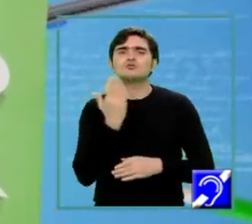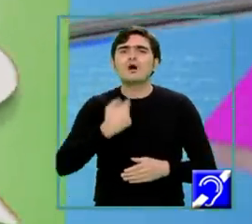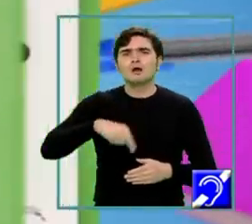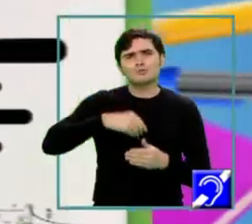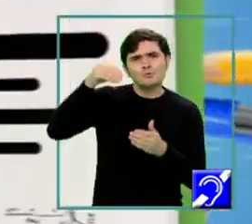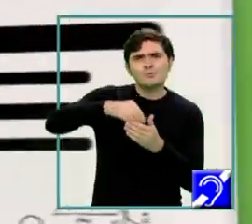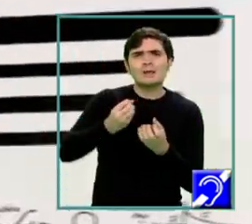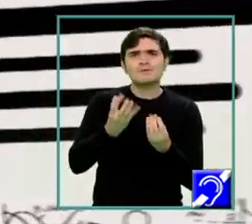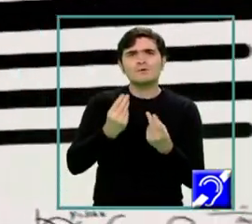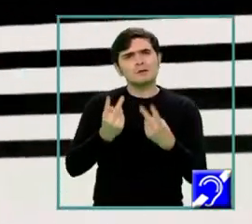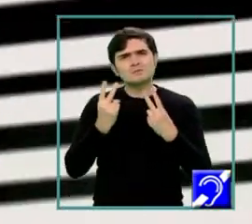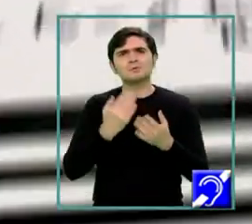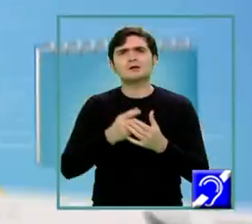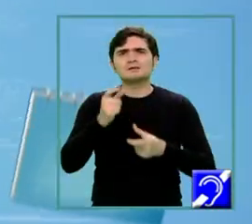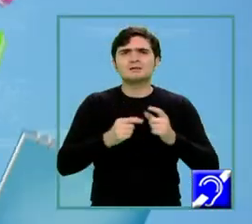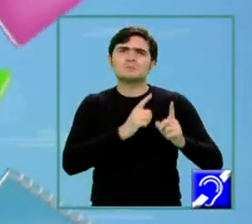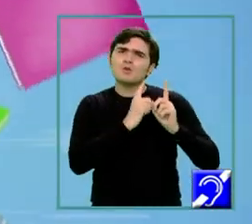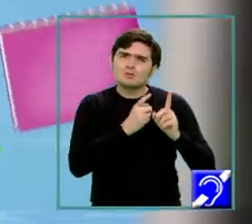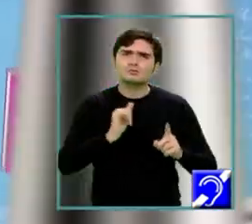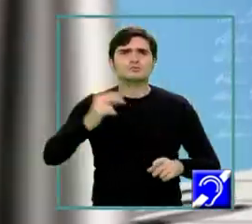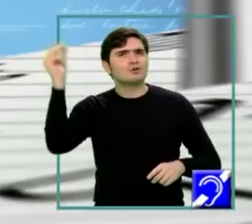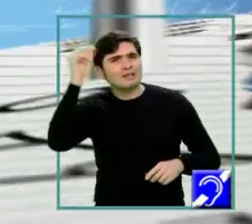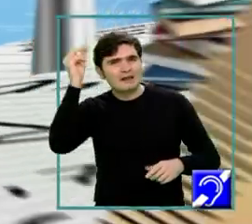informații utile despre cursuri și antrenamente.